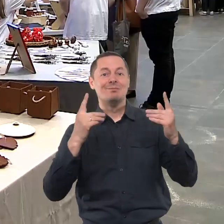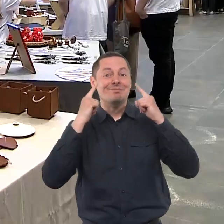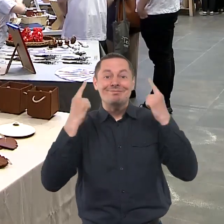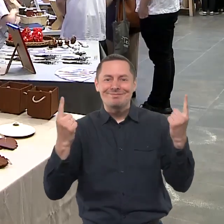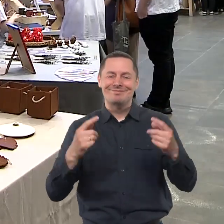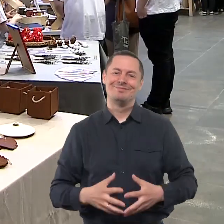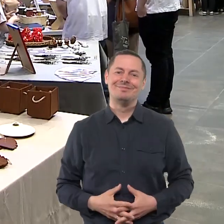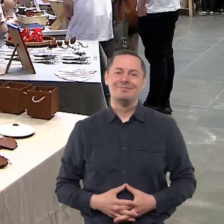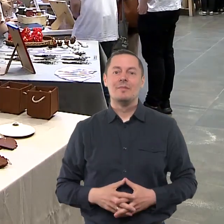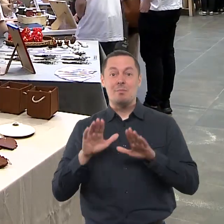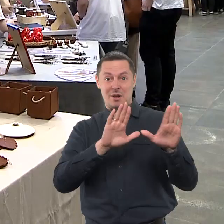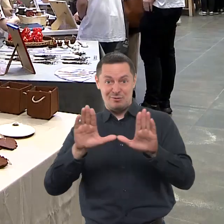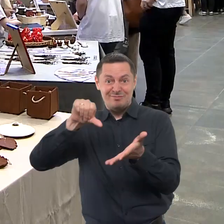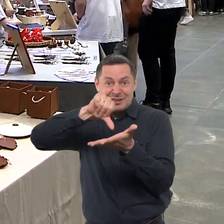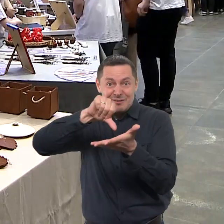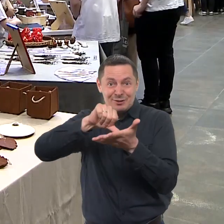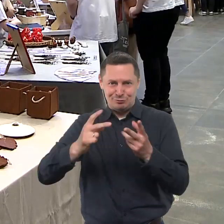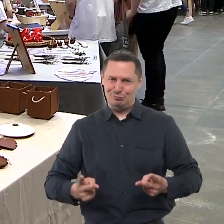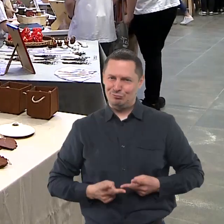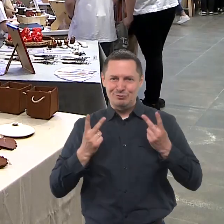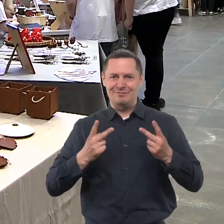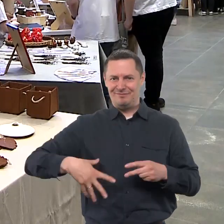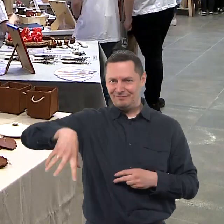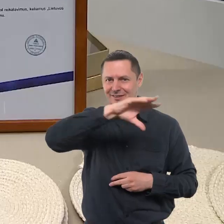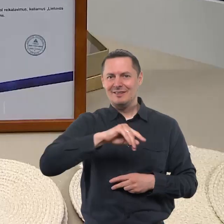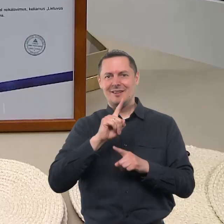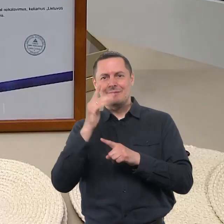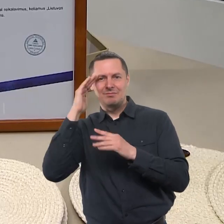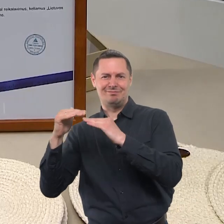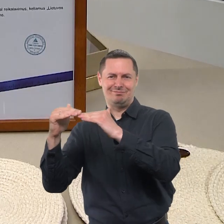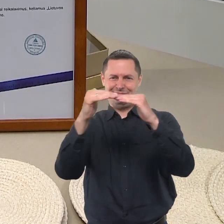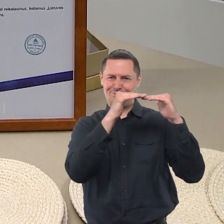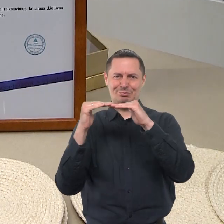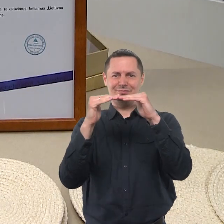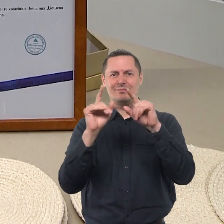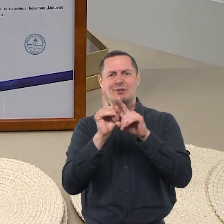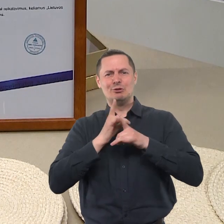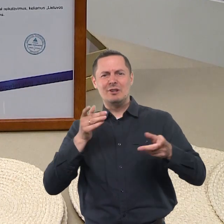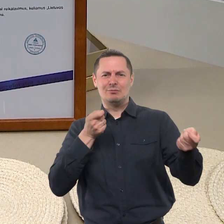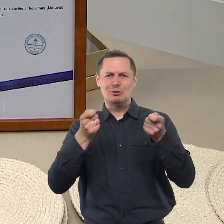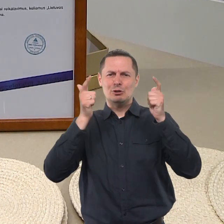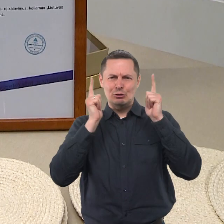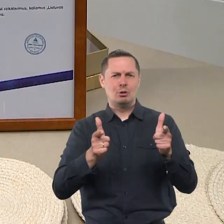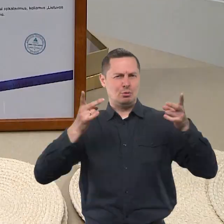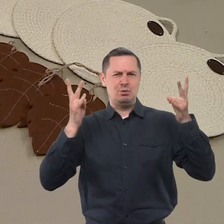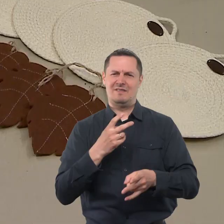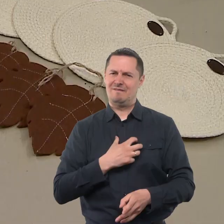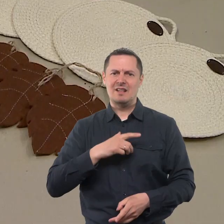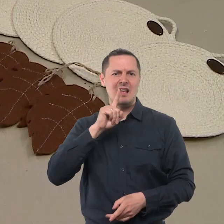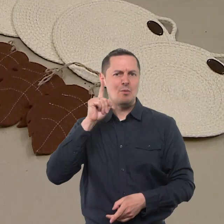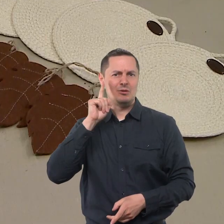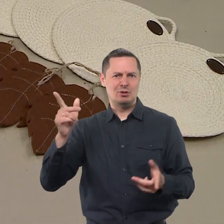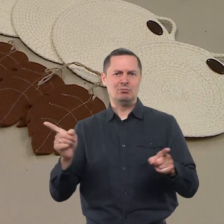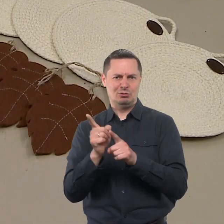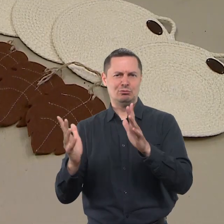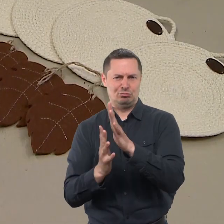Patys parodos dalyvynės lepe džiaugsmą ir vieningai laikėsi nuomonės, kad tokie renginiai labai reikalingi ir motivuojantis jauną žmogų